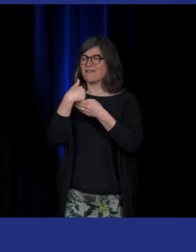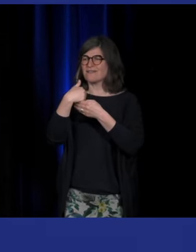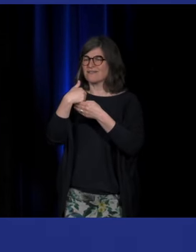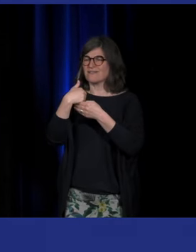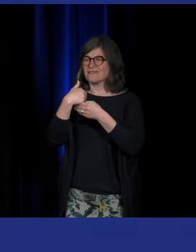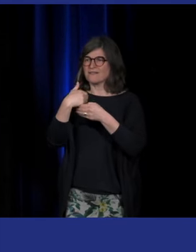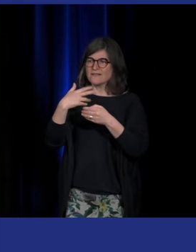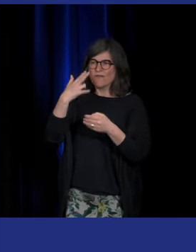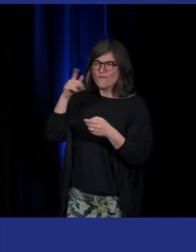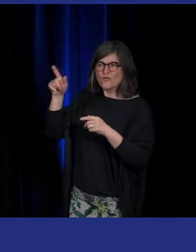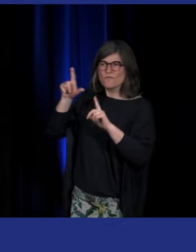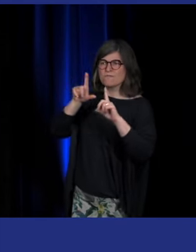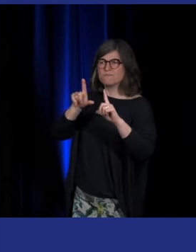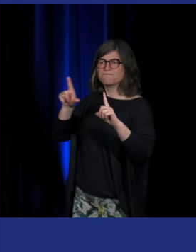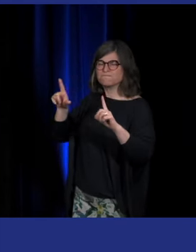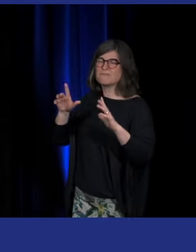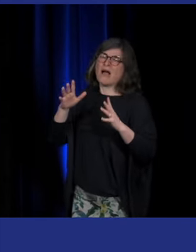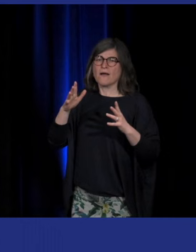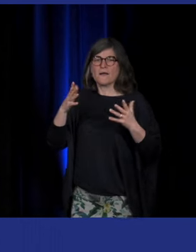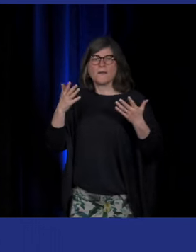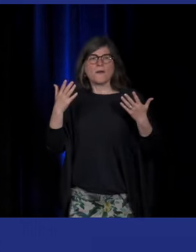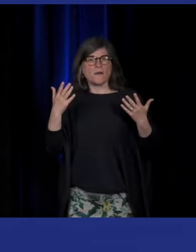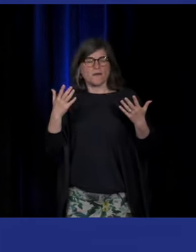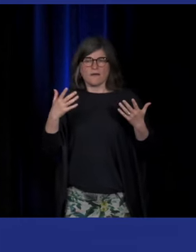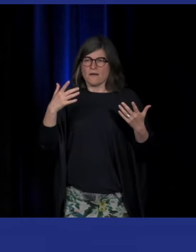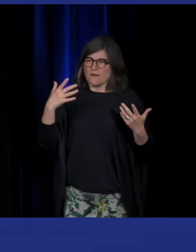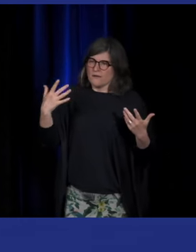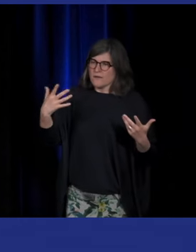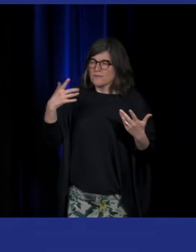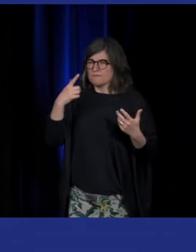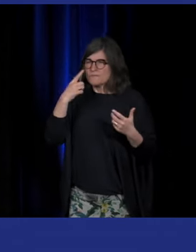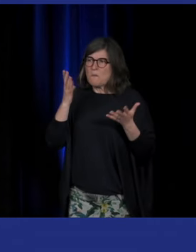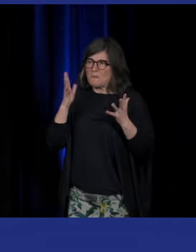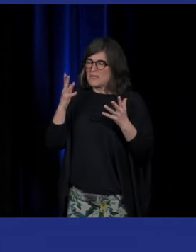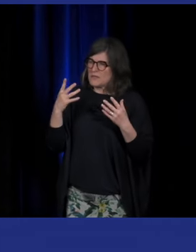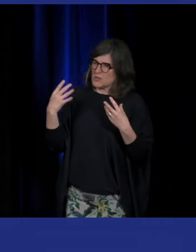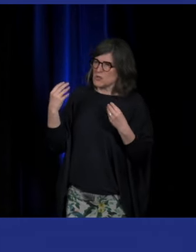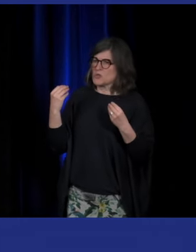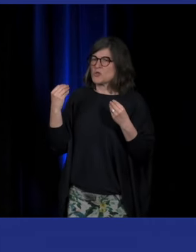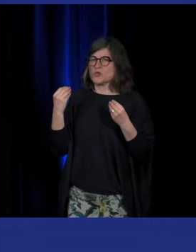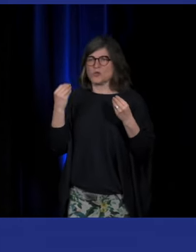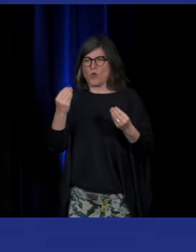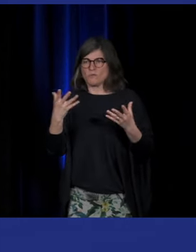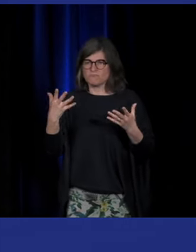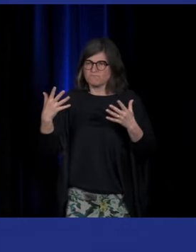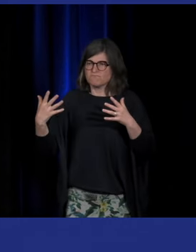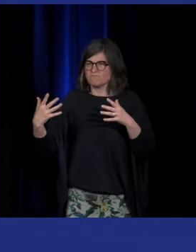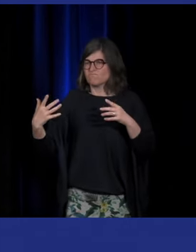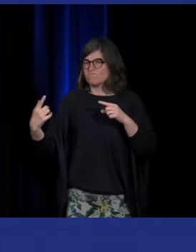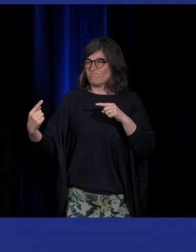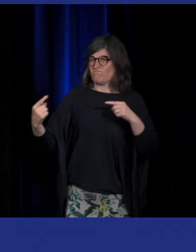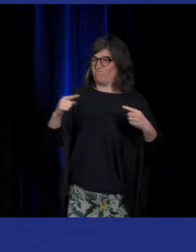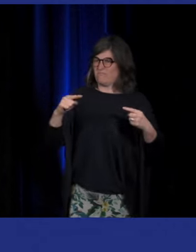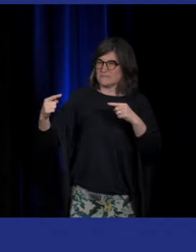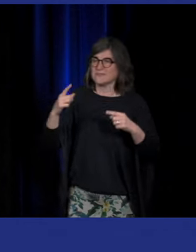moins au peloton. On le voit beaucoup. C'est ce qui provoque peut-être aussi les tensions les plus importantes